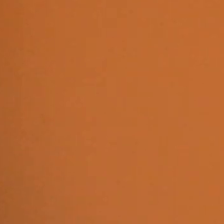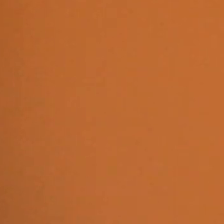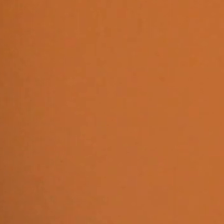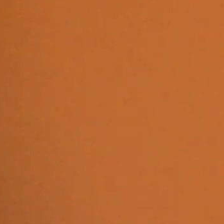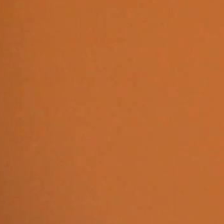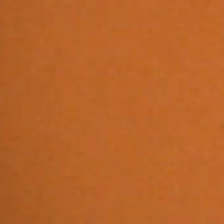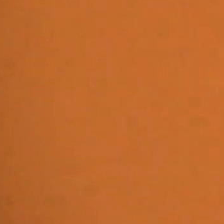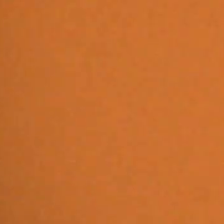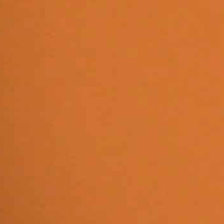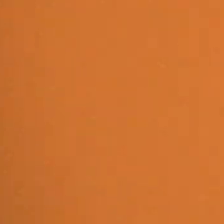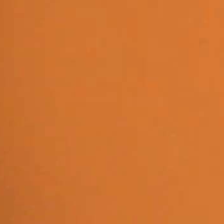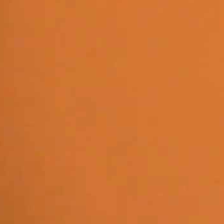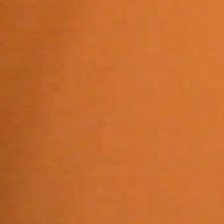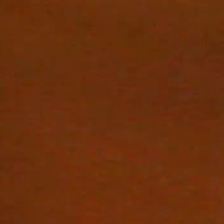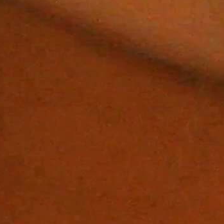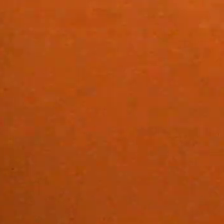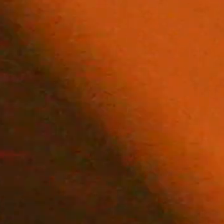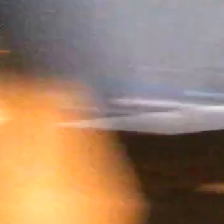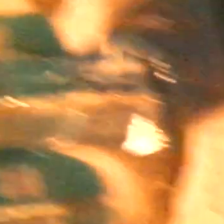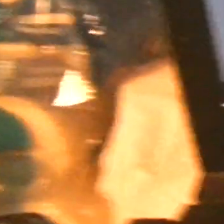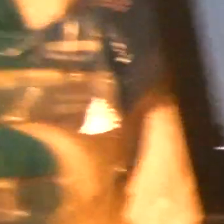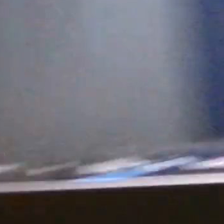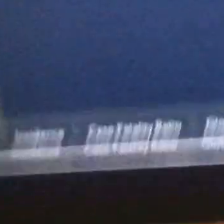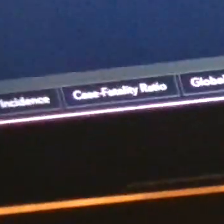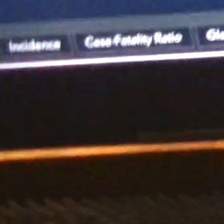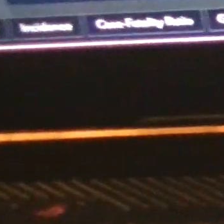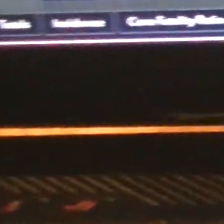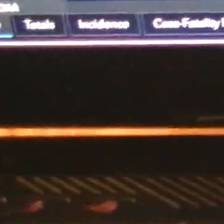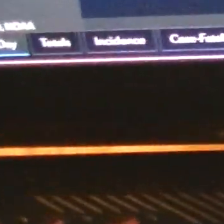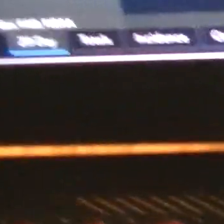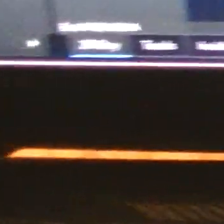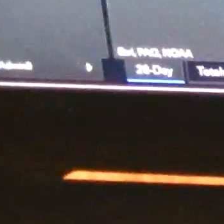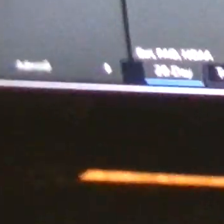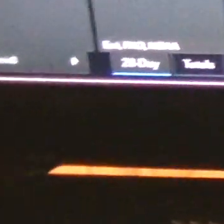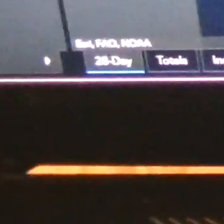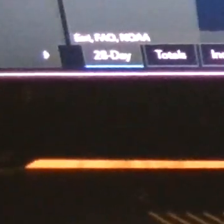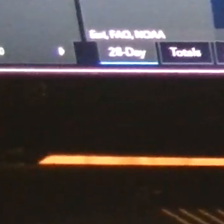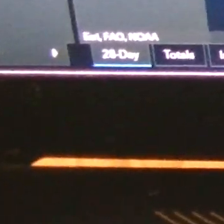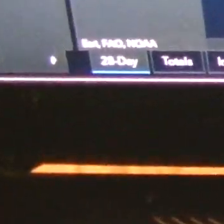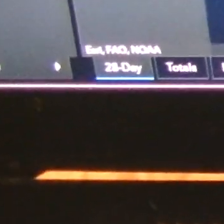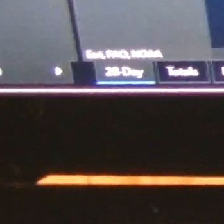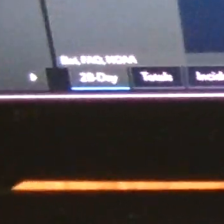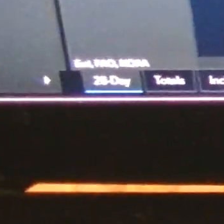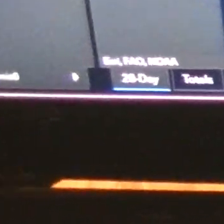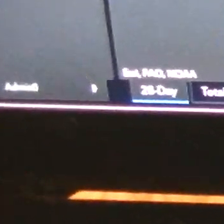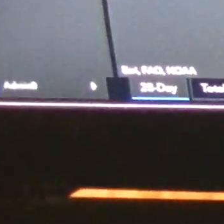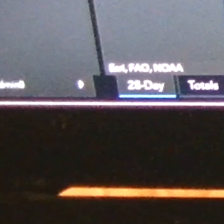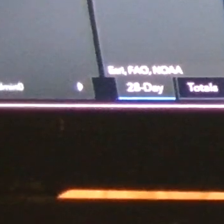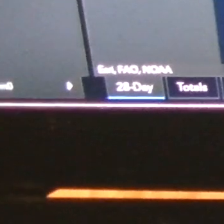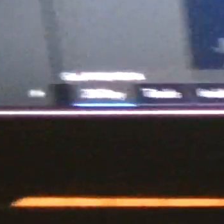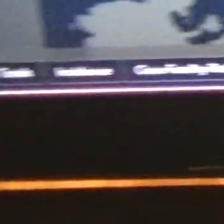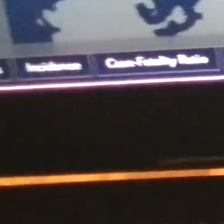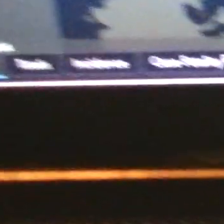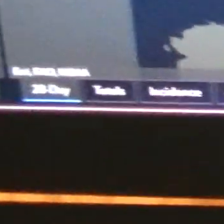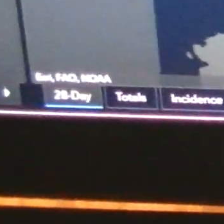der ikke nogen, ved i klapper om jo. De ved jo ikke noget om som helst den der Omikron, om den topper om 14 dage eller om et år